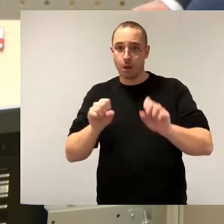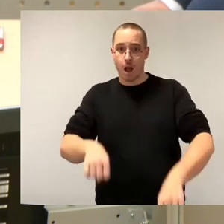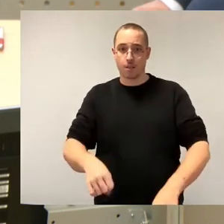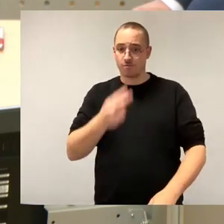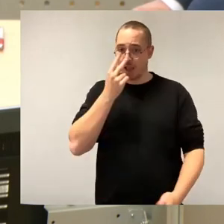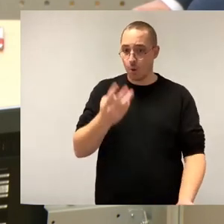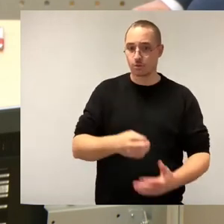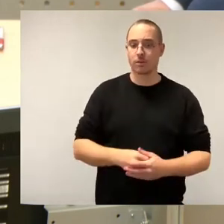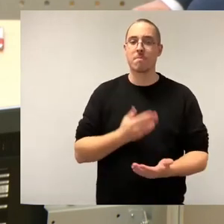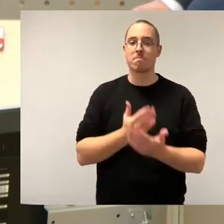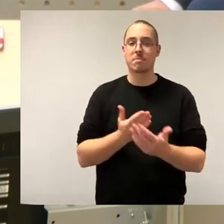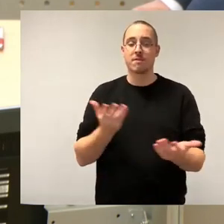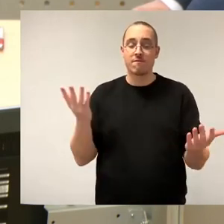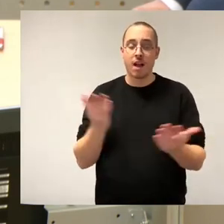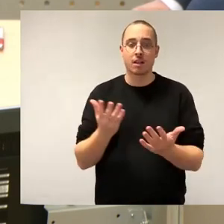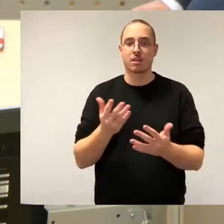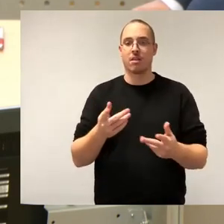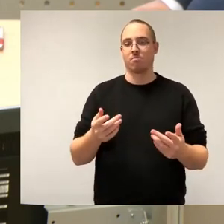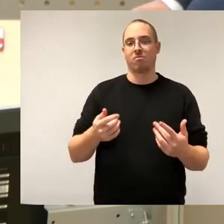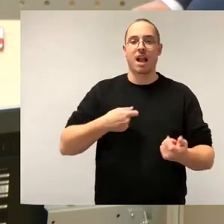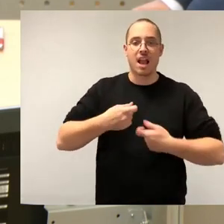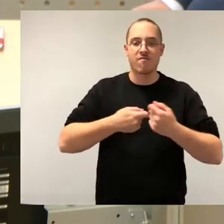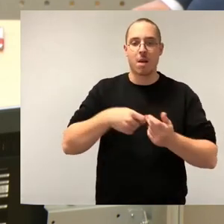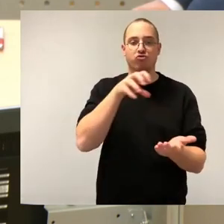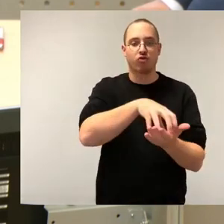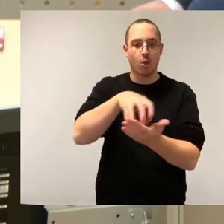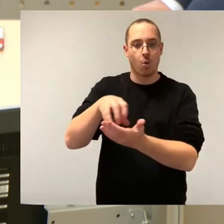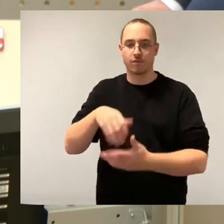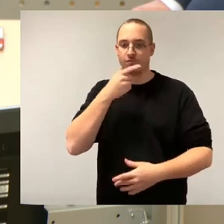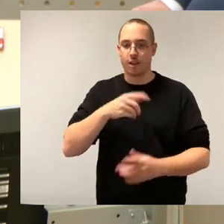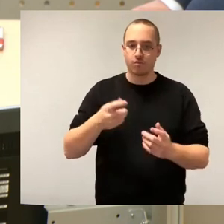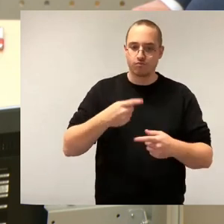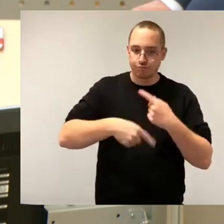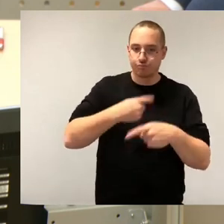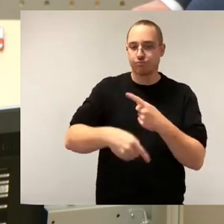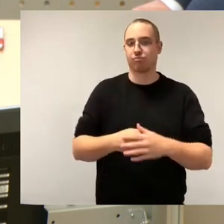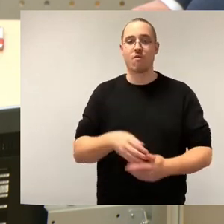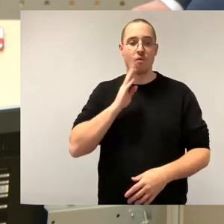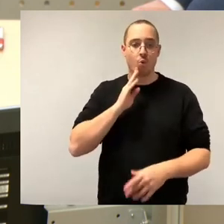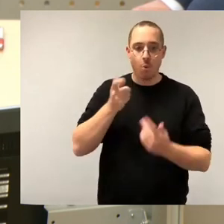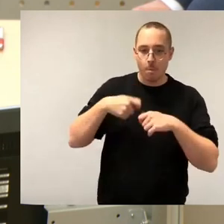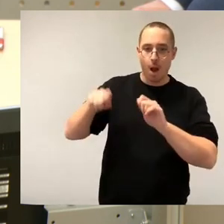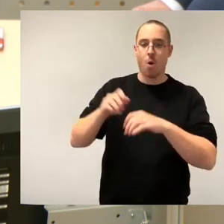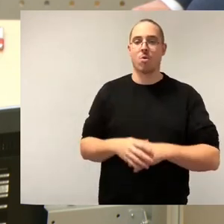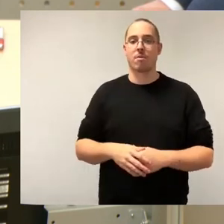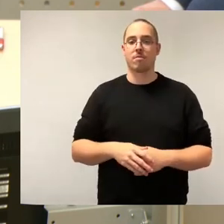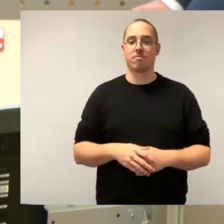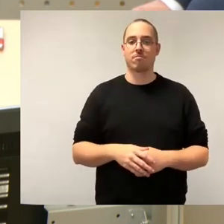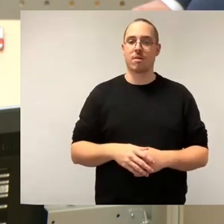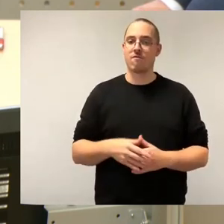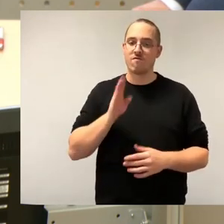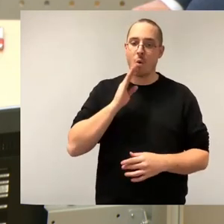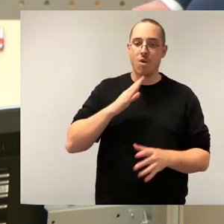Gewerbestandorten, da geht es um das Thema Wohnungsbau, da geht es um Bauland- und Wohnflächenentwicklung, Infrastruktur,